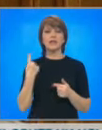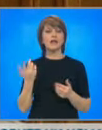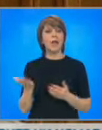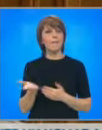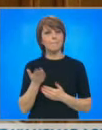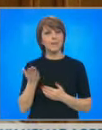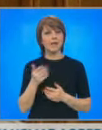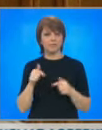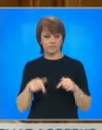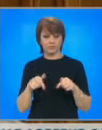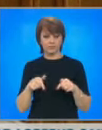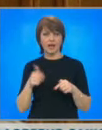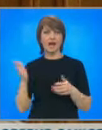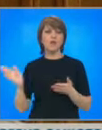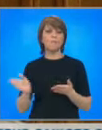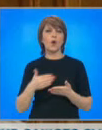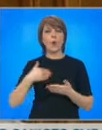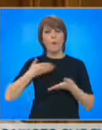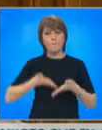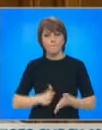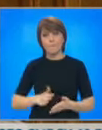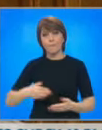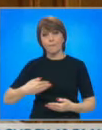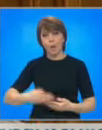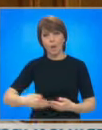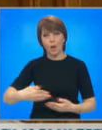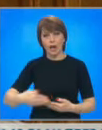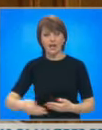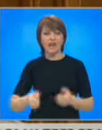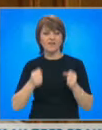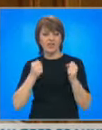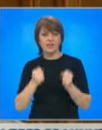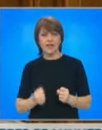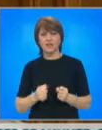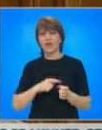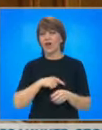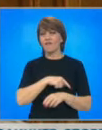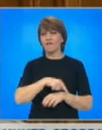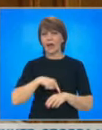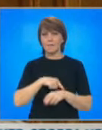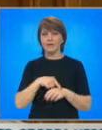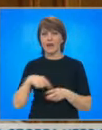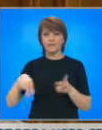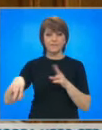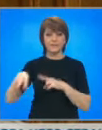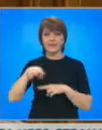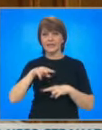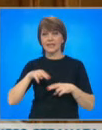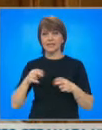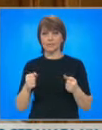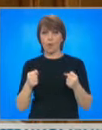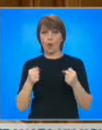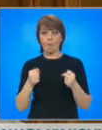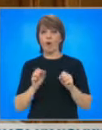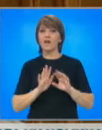е съвременник вече на много поколения, които в най-тежки времена търсим опора в неговите